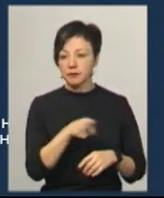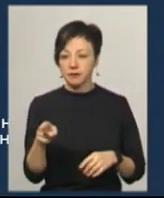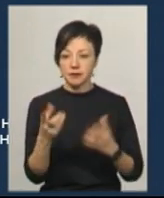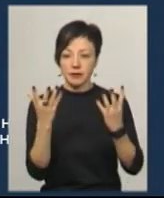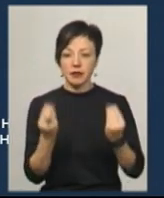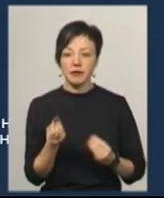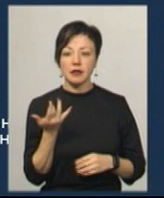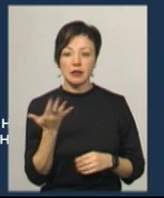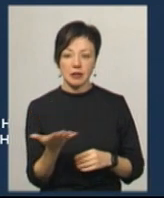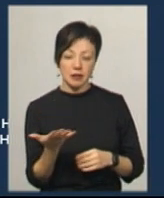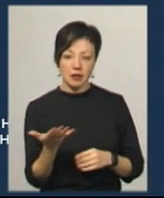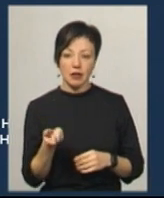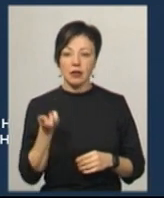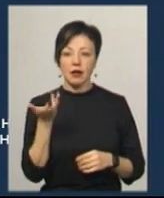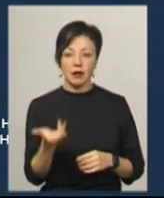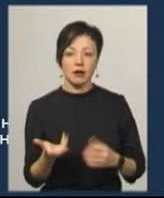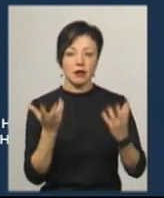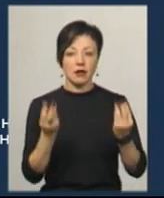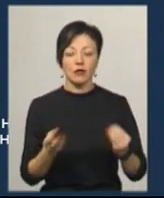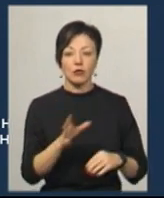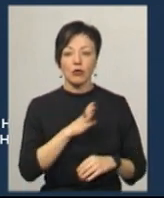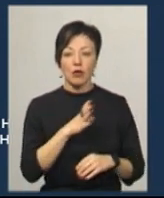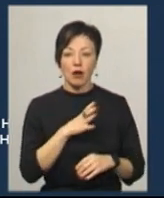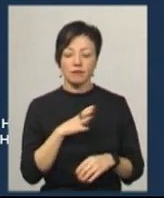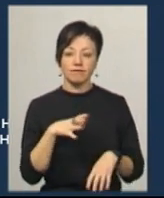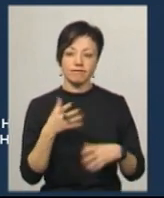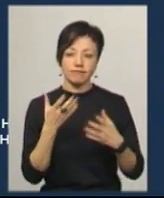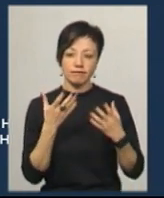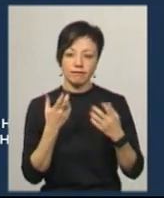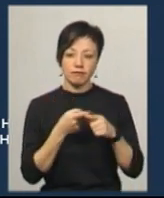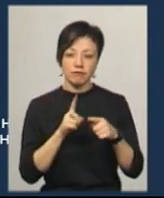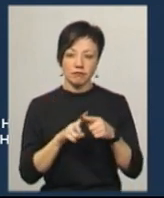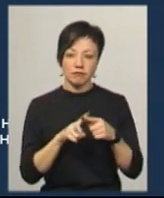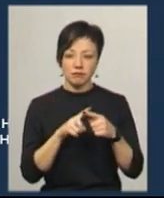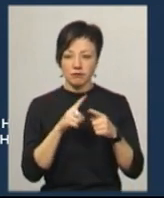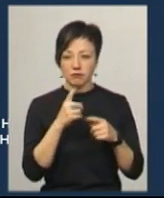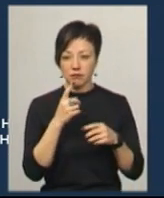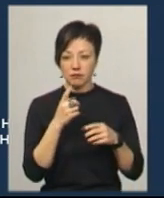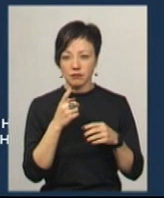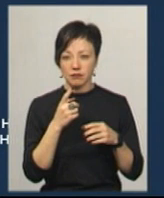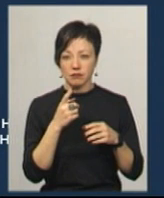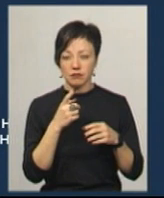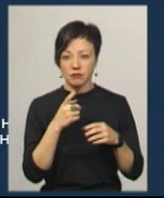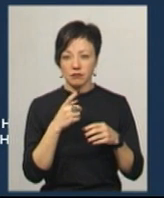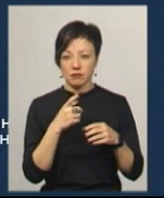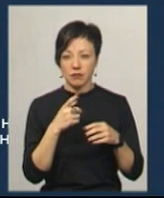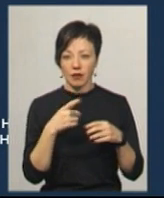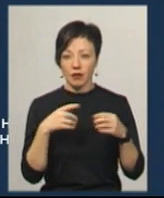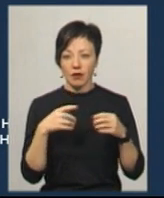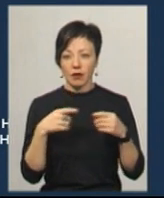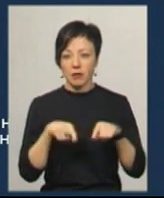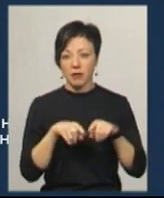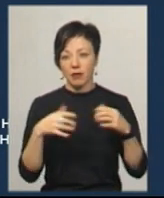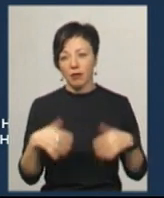була перегнічена, мала незадовільний апетит. До того ж,